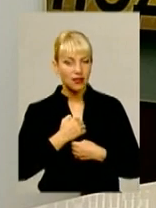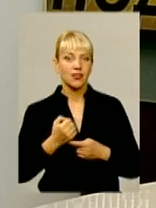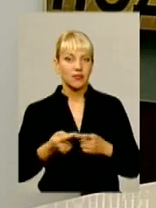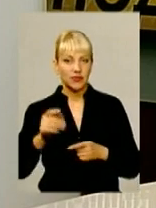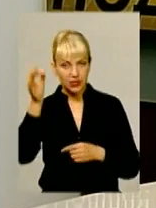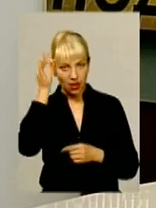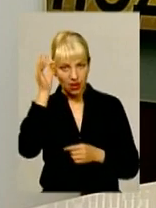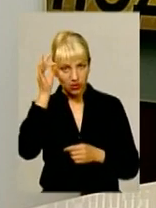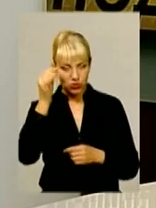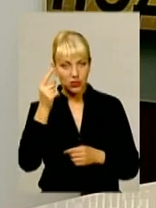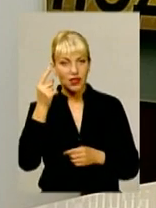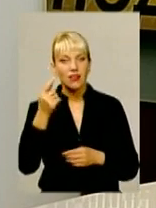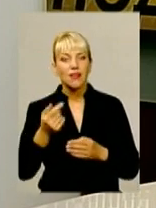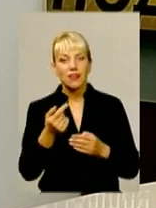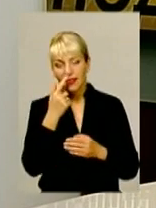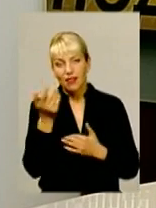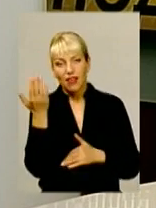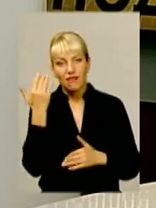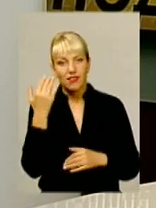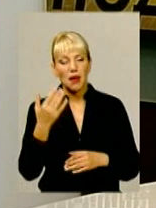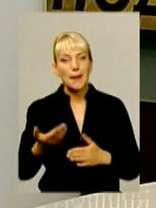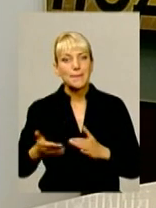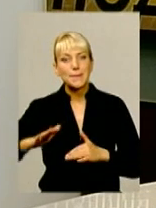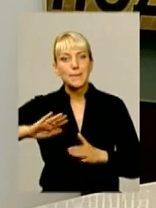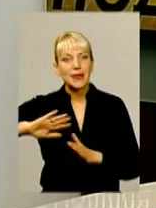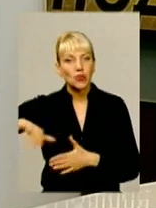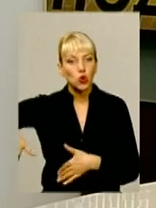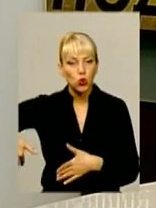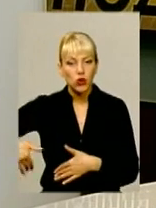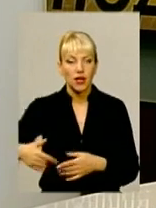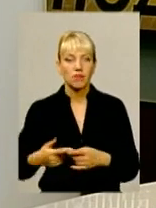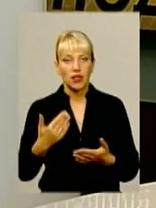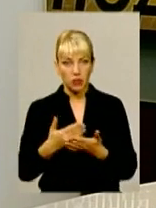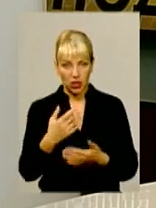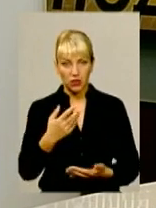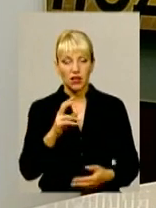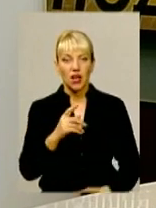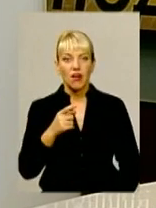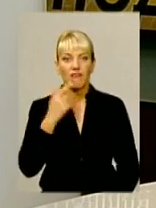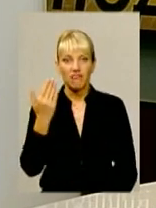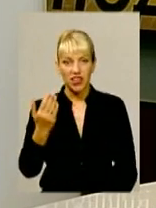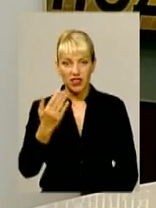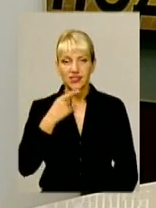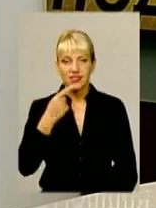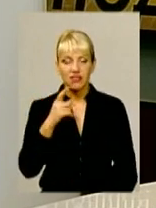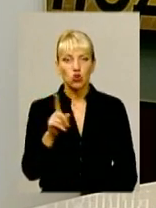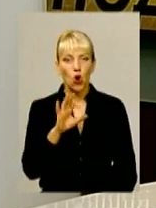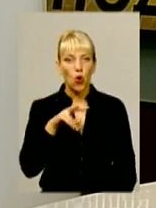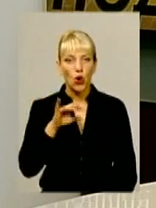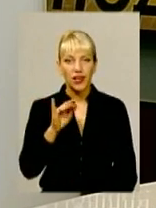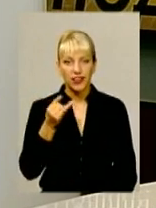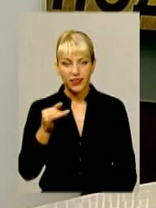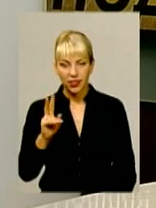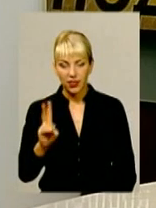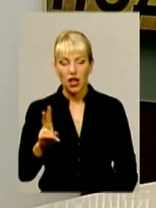з недавнім минулим. Тому що він говорить, скажімо, Ігор Олійник, його заступник по партії і людина, яка